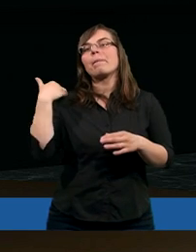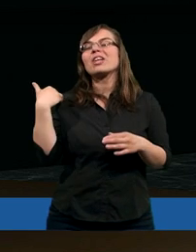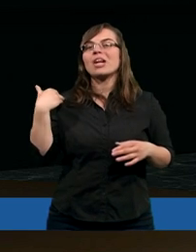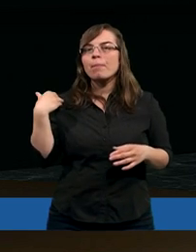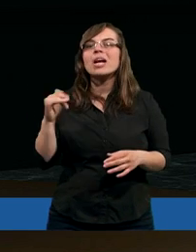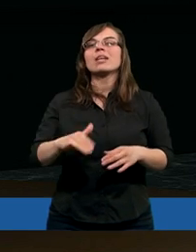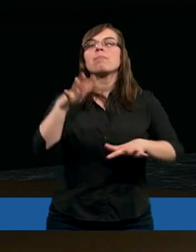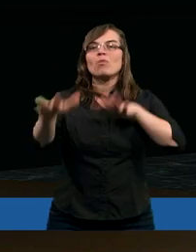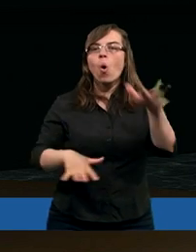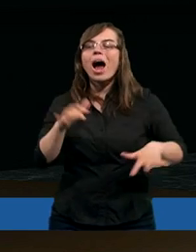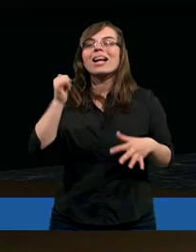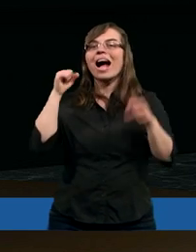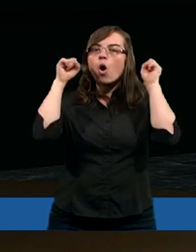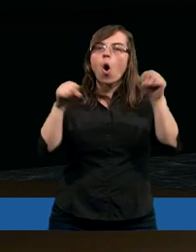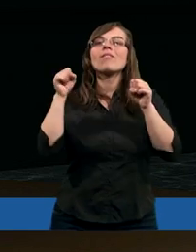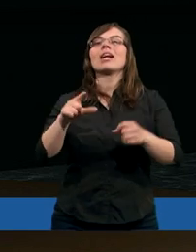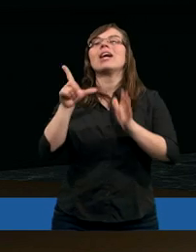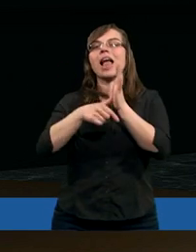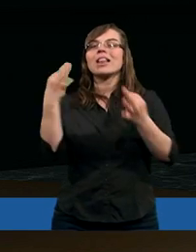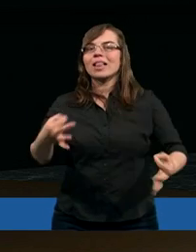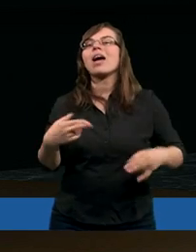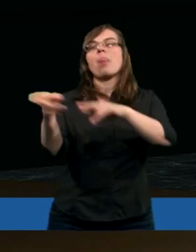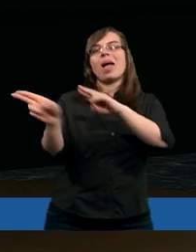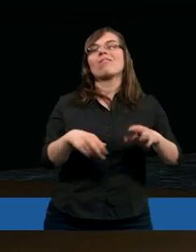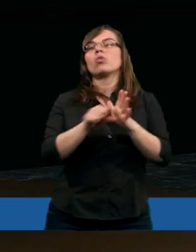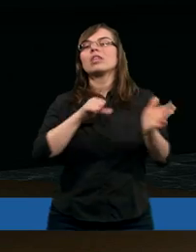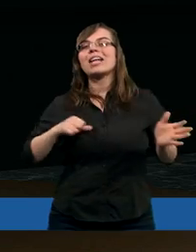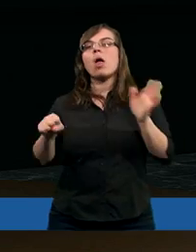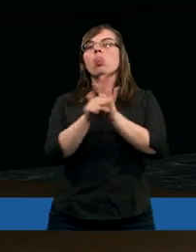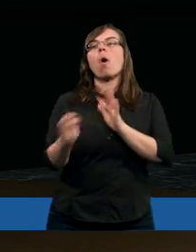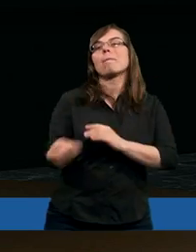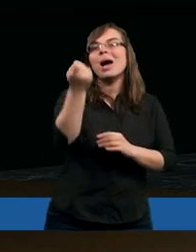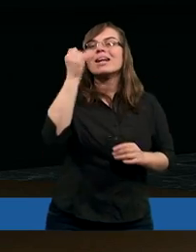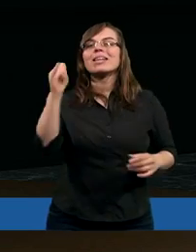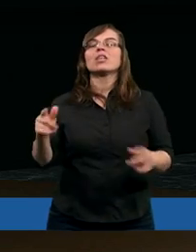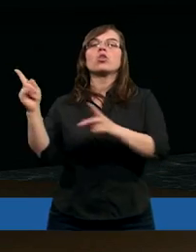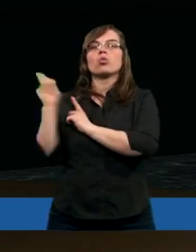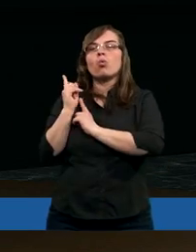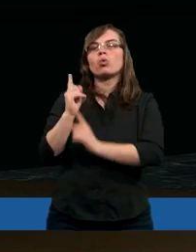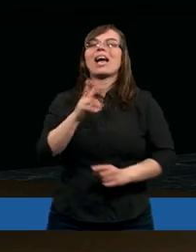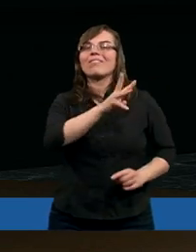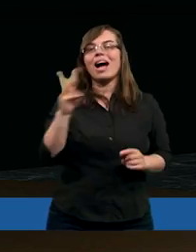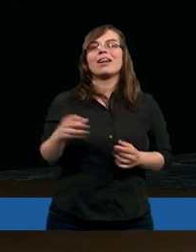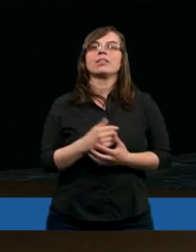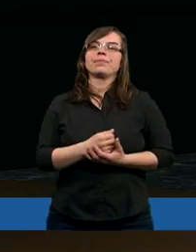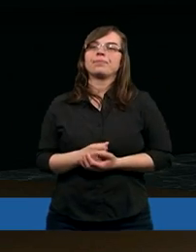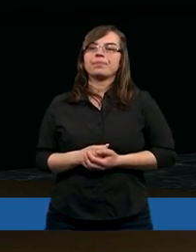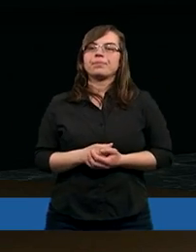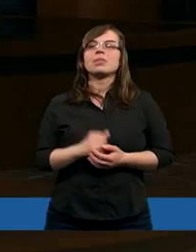Byliście bowiem zbłąkani jak owce, lecz teraz nawróciliście się do pasterza i stróża dusz waszych.